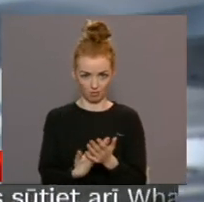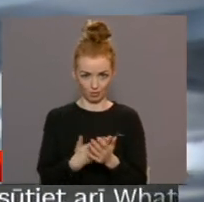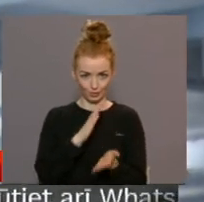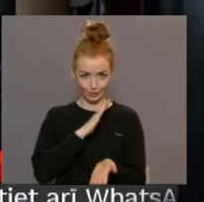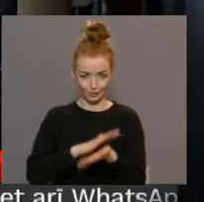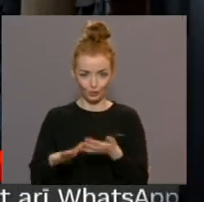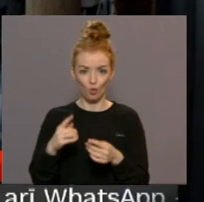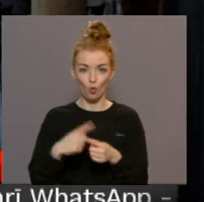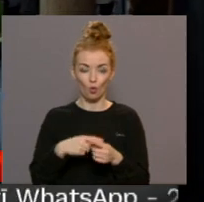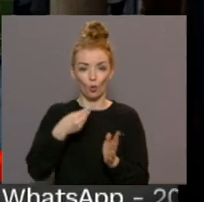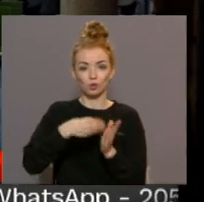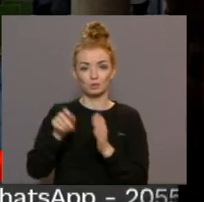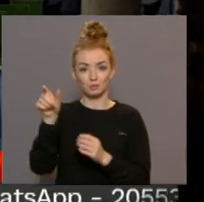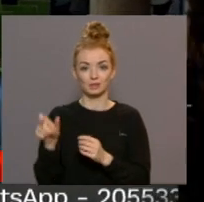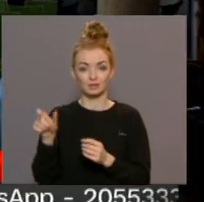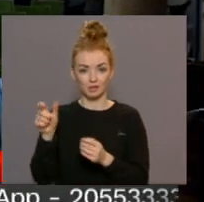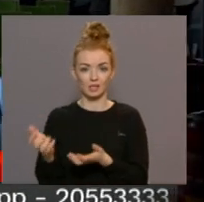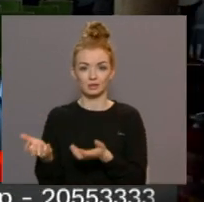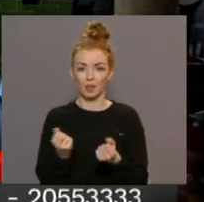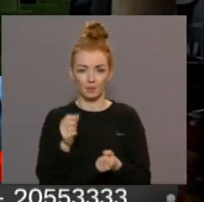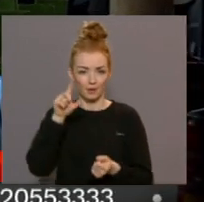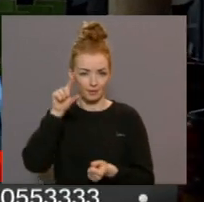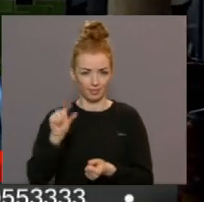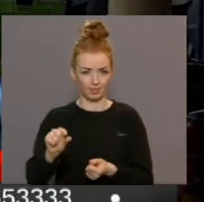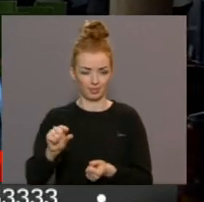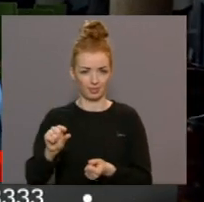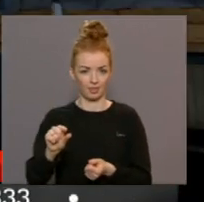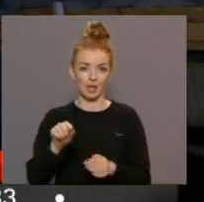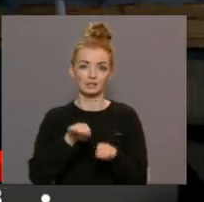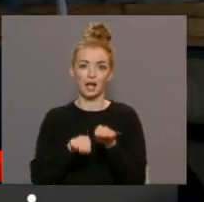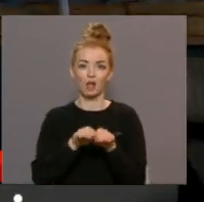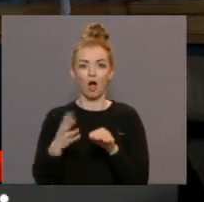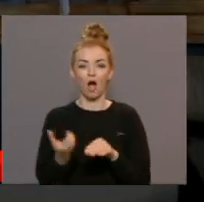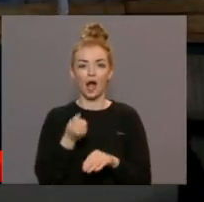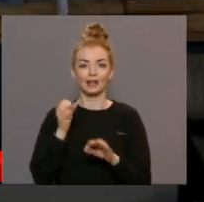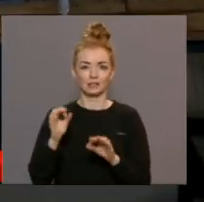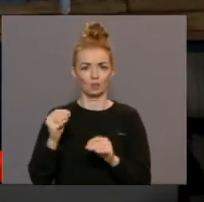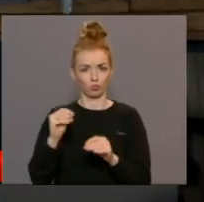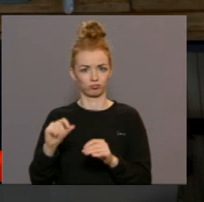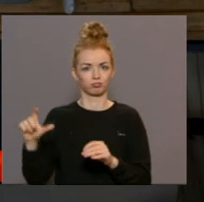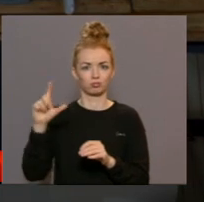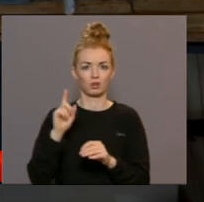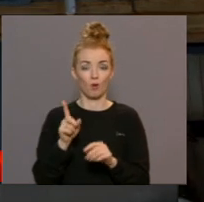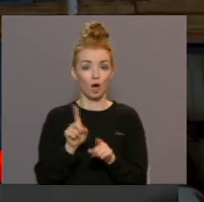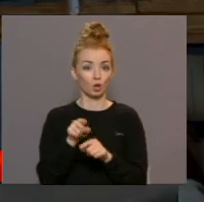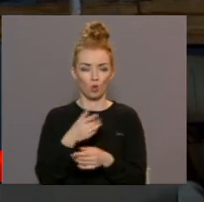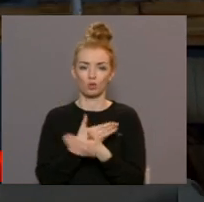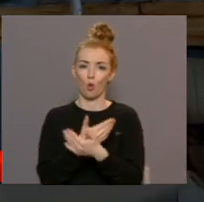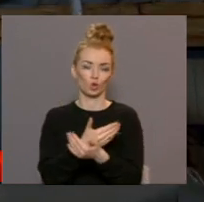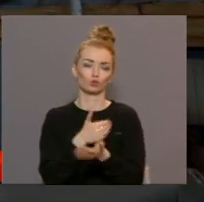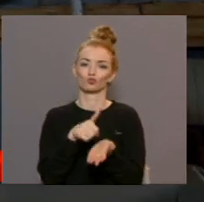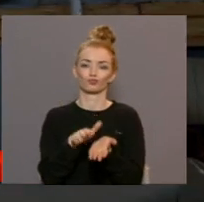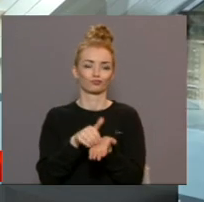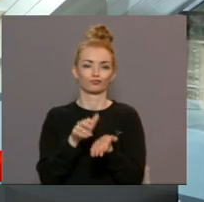no kokmateriālu uzpircējiem par to saņemta daudz mazāka samaksa, salīdzinot ar tirgu scenu. Arī to Tauriņš noliec.